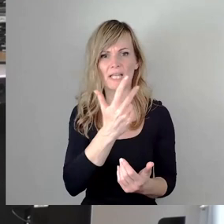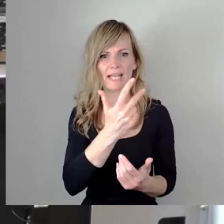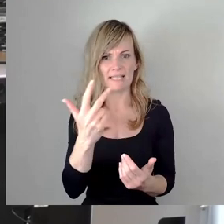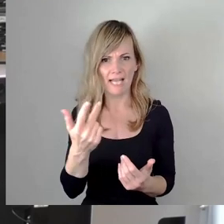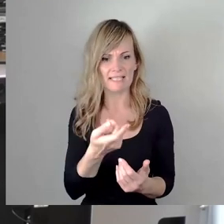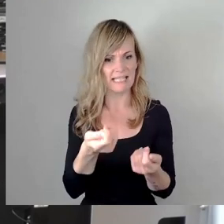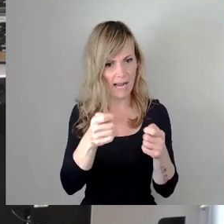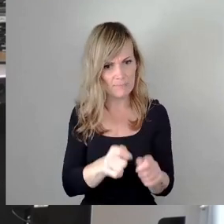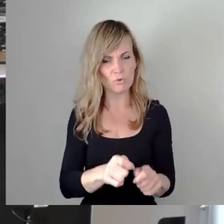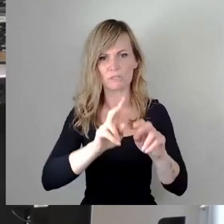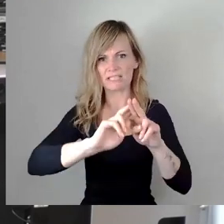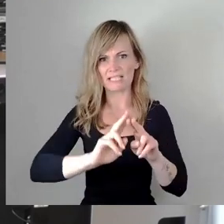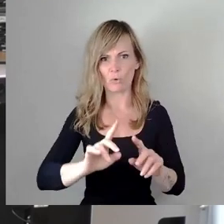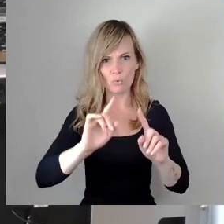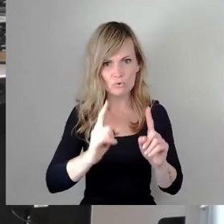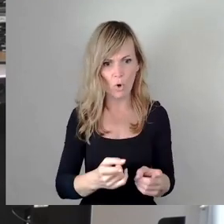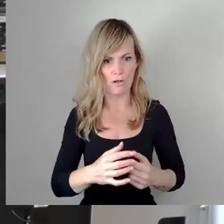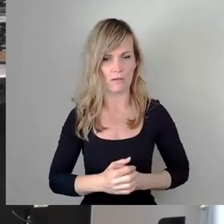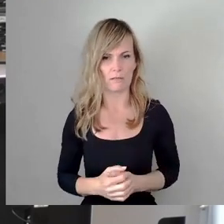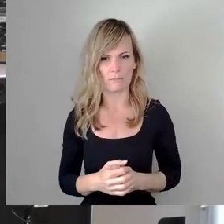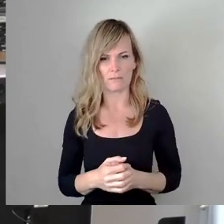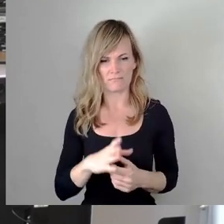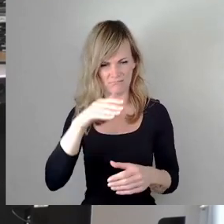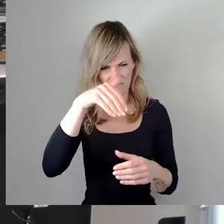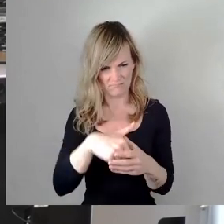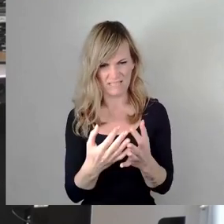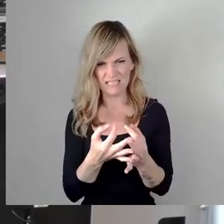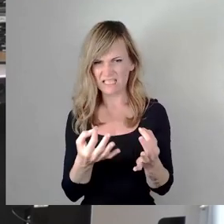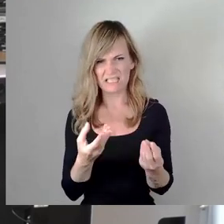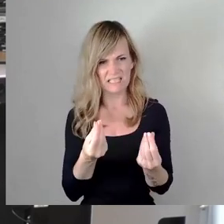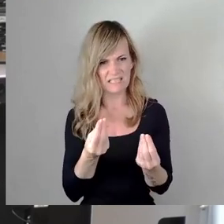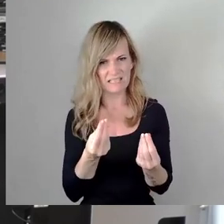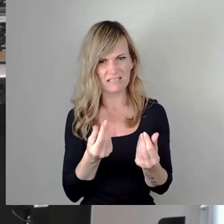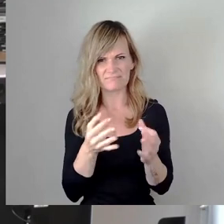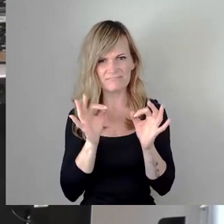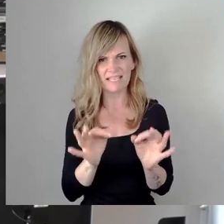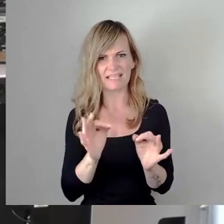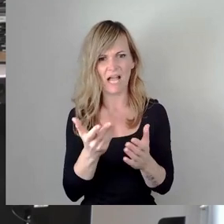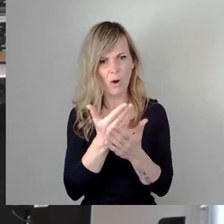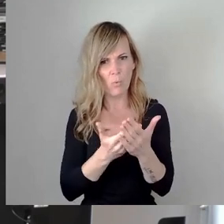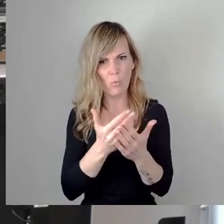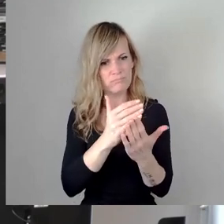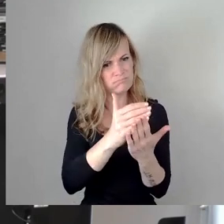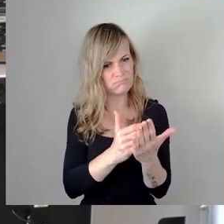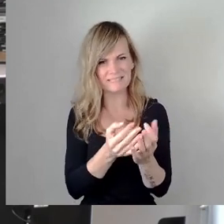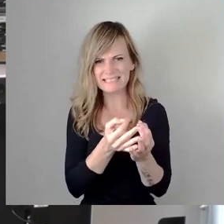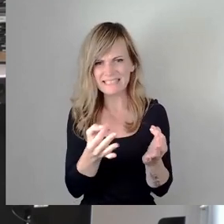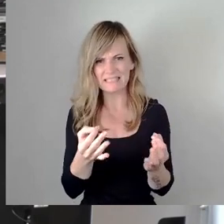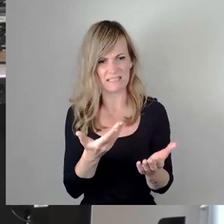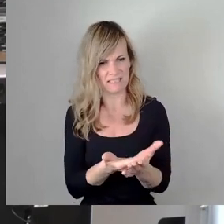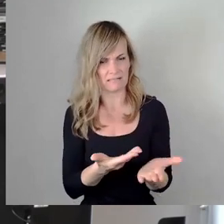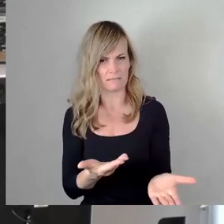Sanierung. Da ist nichts Greifbares dabei. Und das ist meine Befürchtung und deswegen möchte ich gern